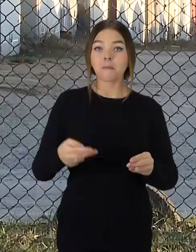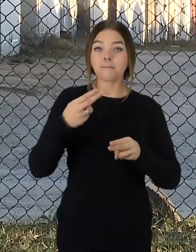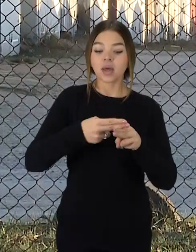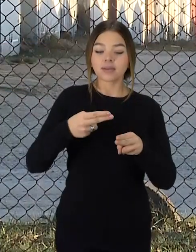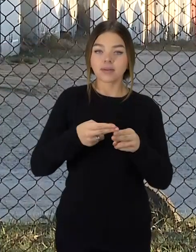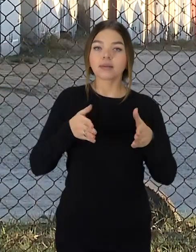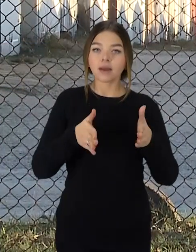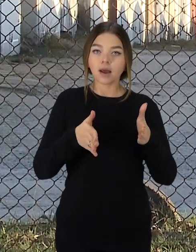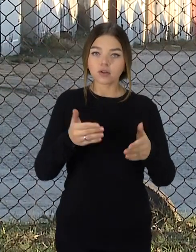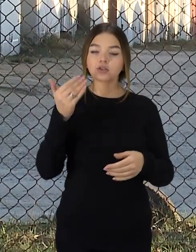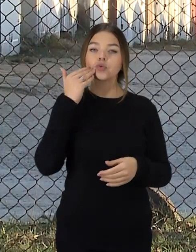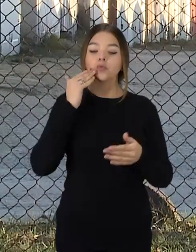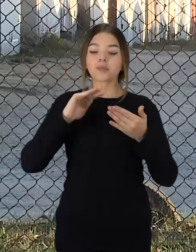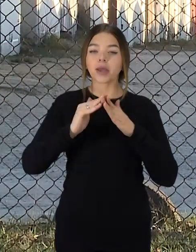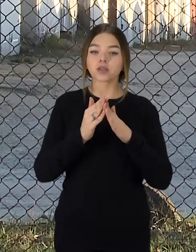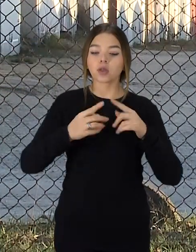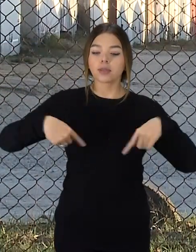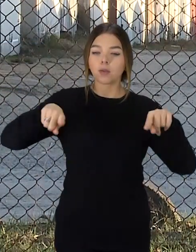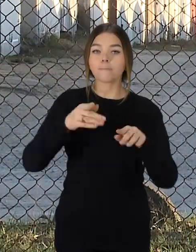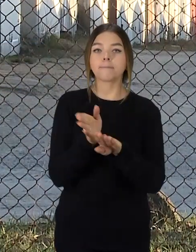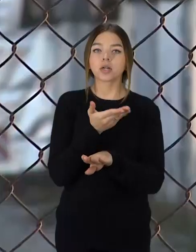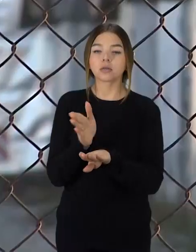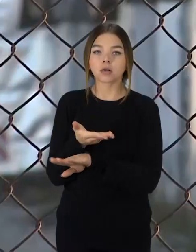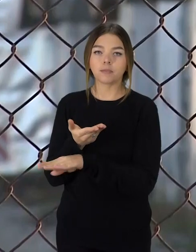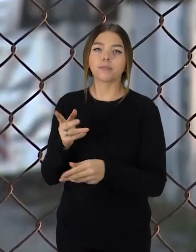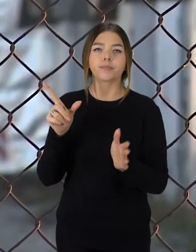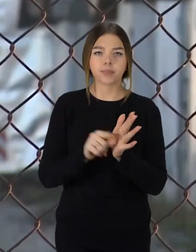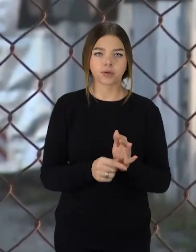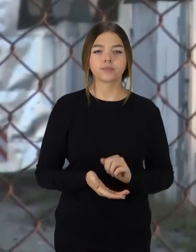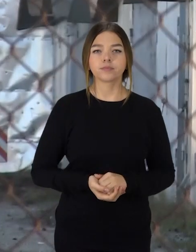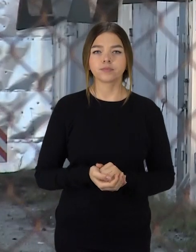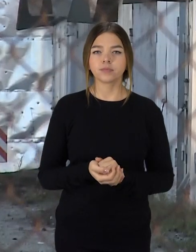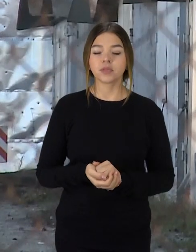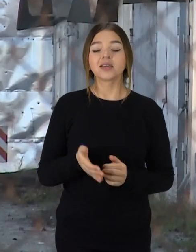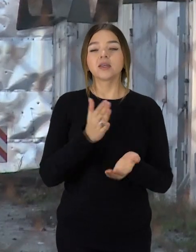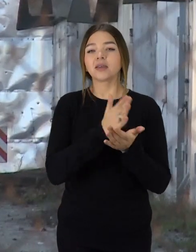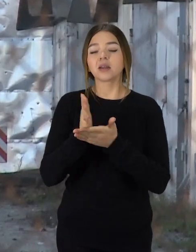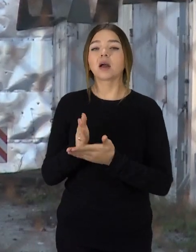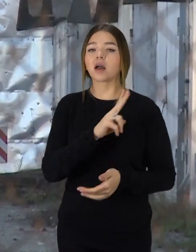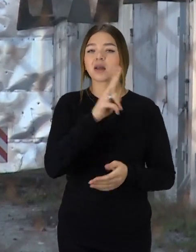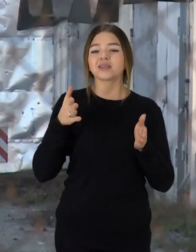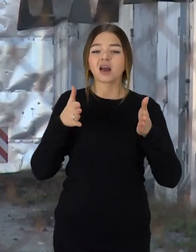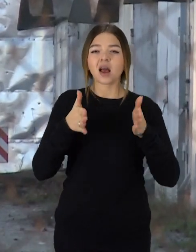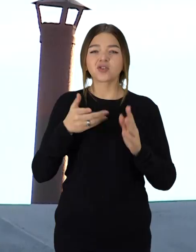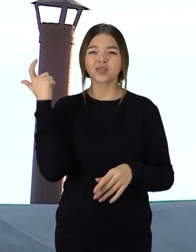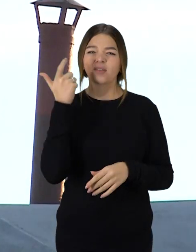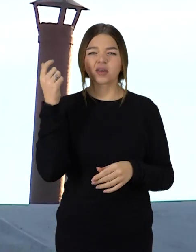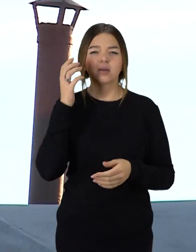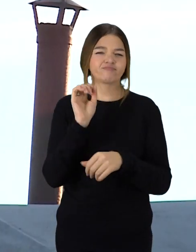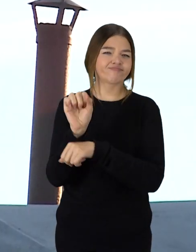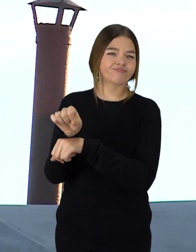Metaliniai garažai šiuliu miesto teritorijos turės būti pašalinti. Tokios žinios panašokiai kurie garažų savininkai linkia neklausyti.